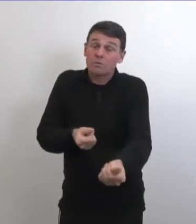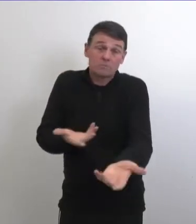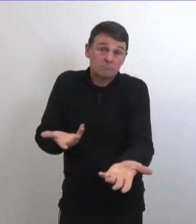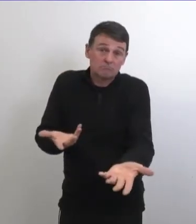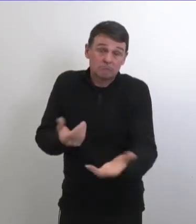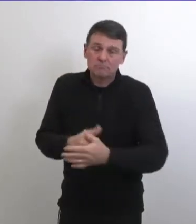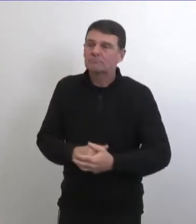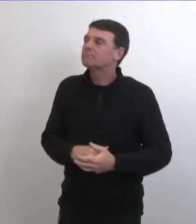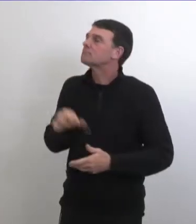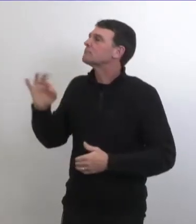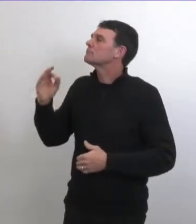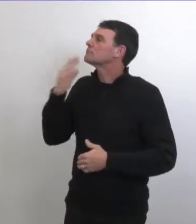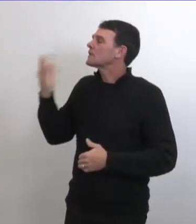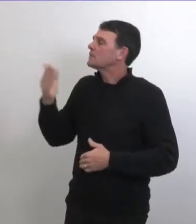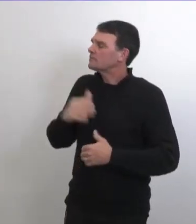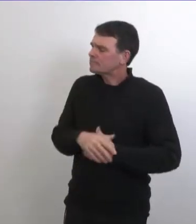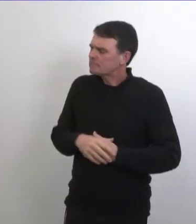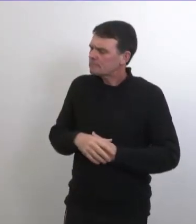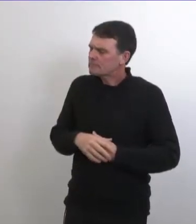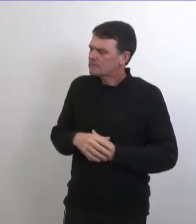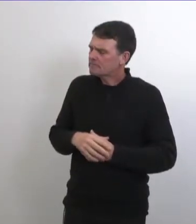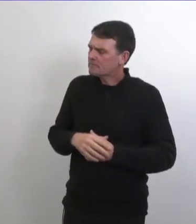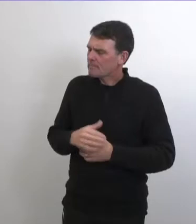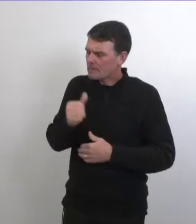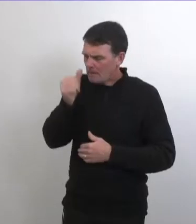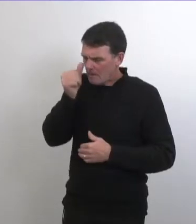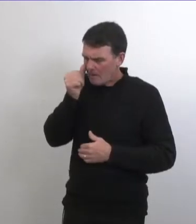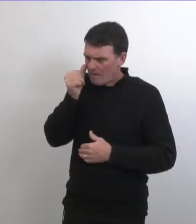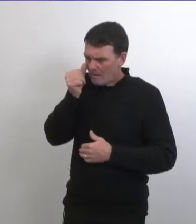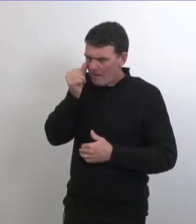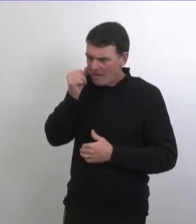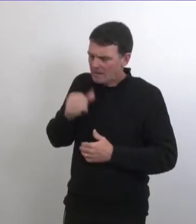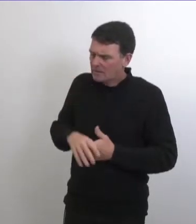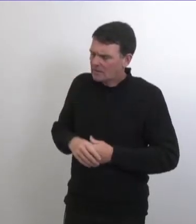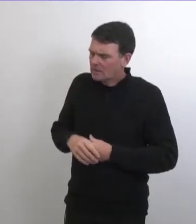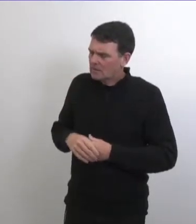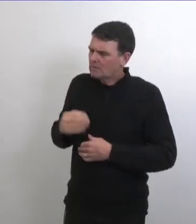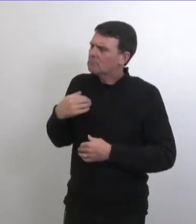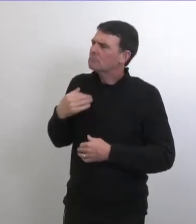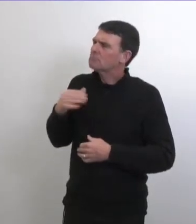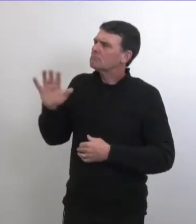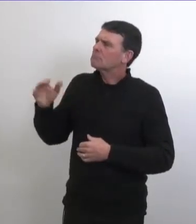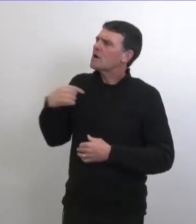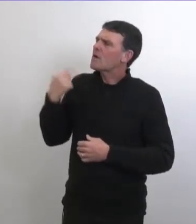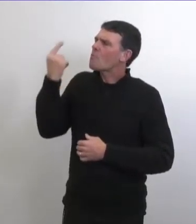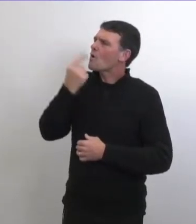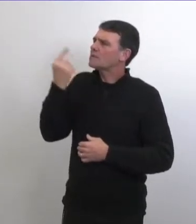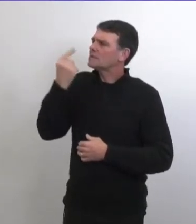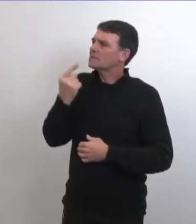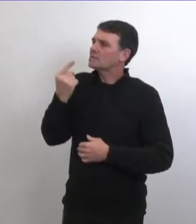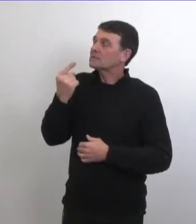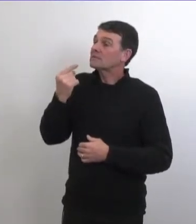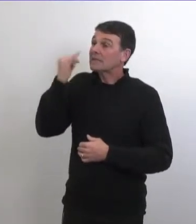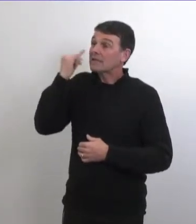tout ce qu'on a entendu le processus s'est très bien déroulé d'accord merci d'autre part